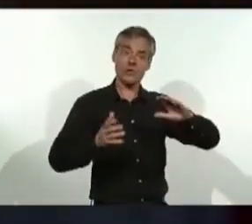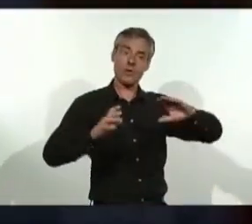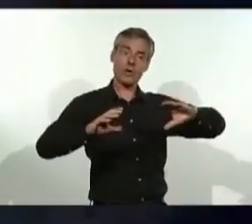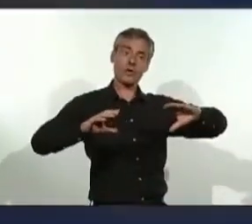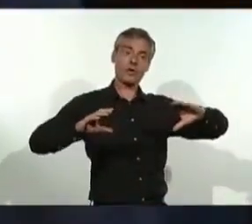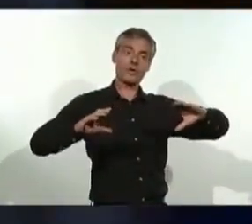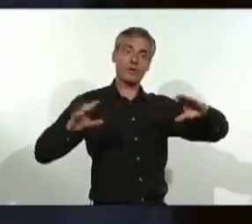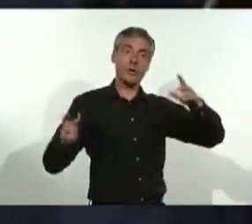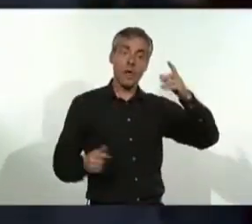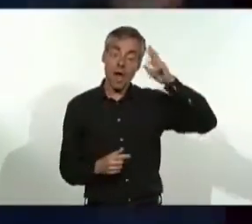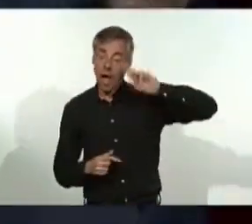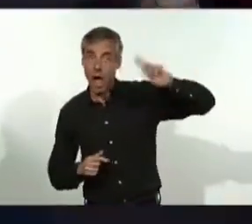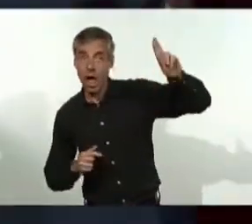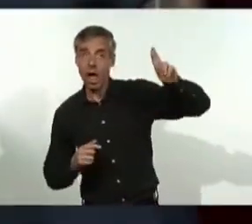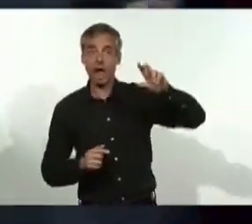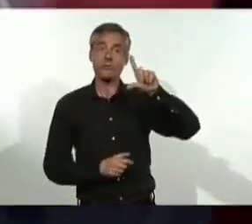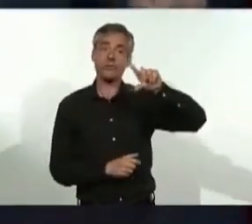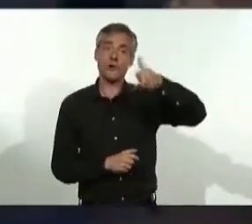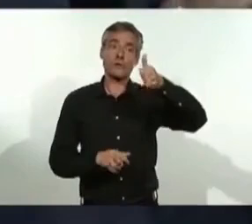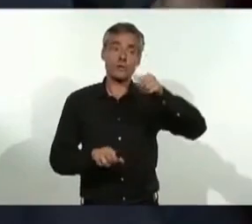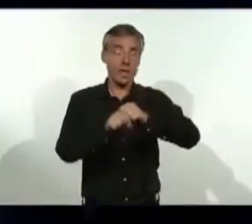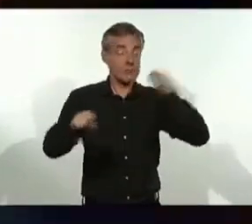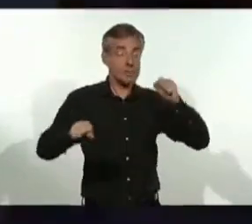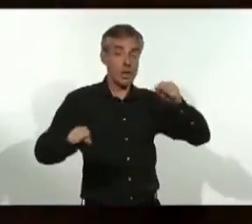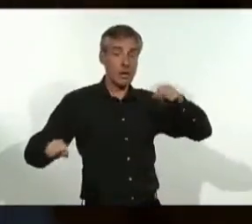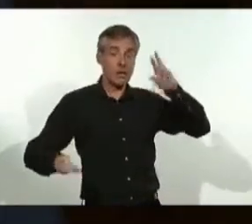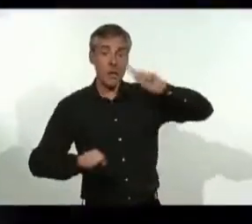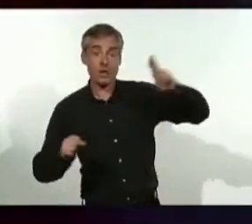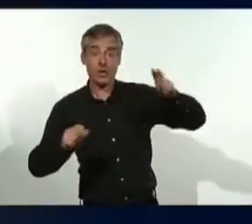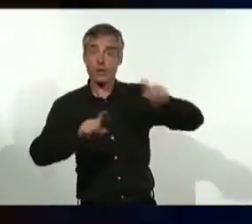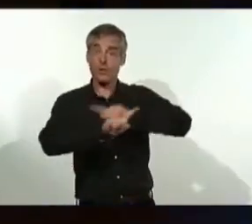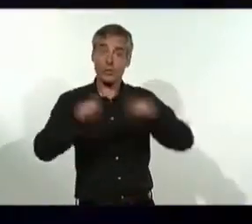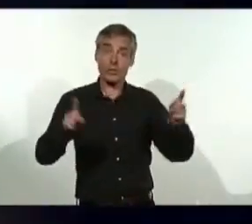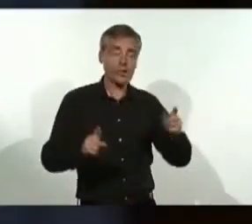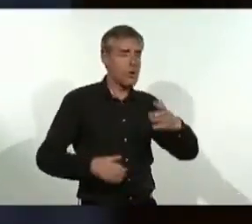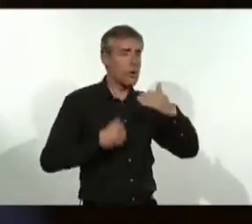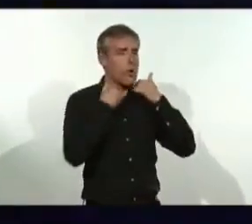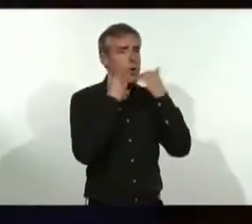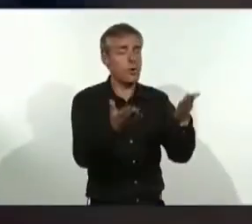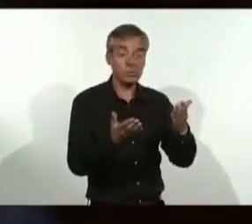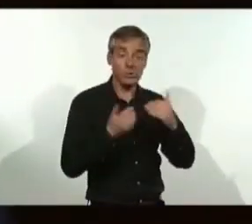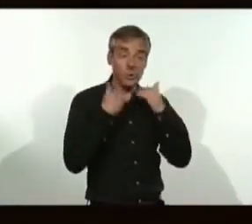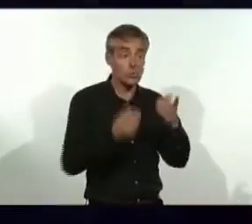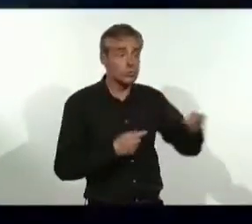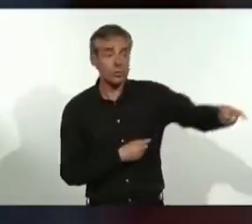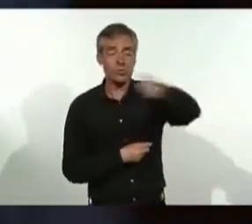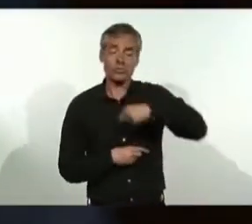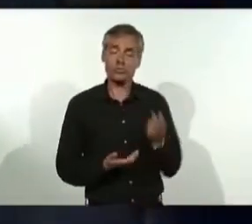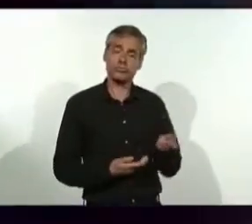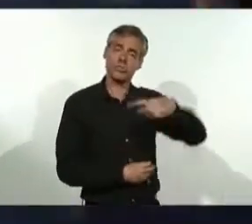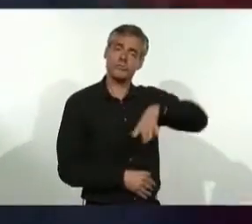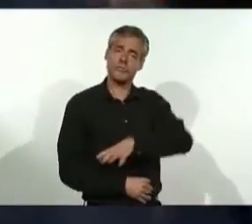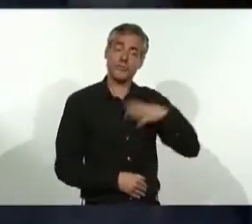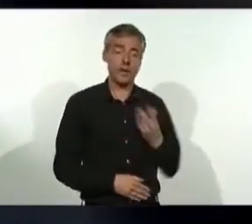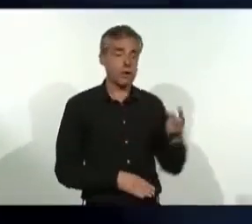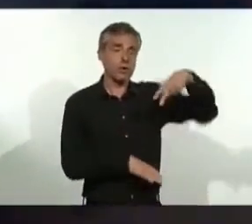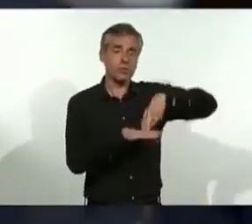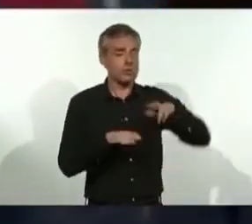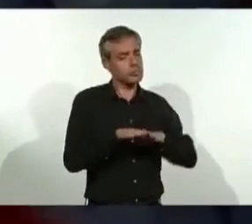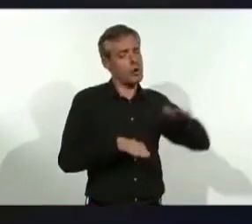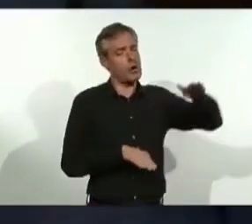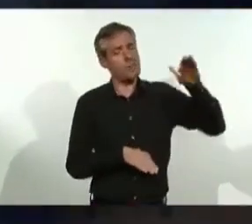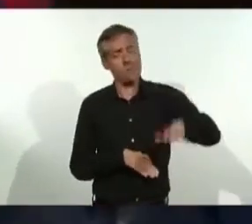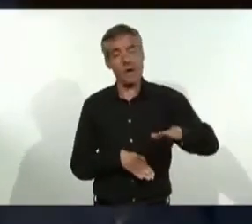somnambules du 21e siècle, honte à eux, nous nous sommes debout, nous sommes en marche